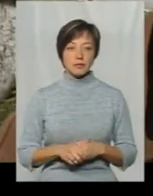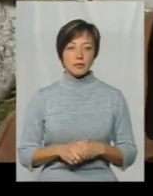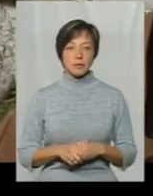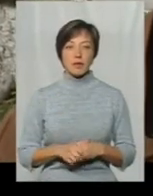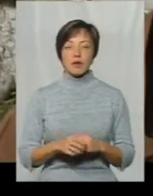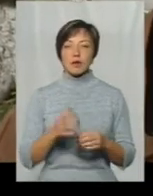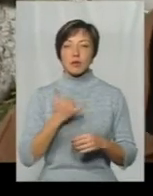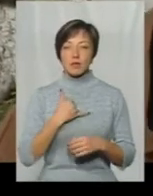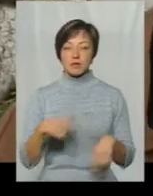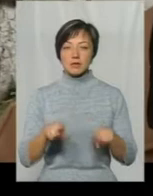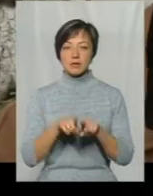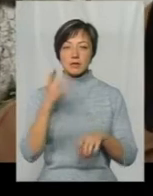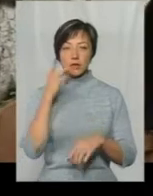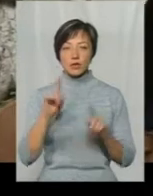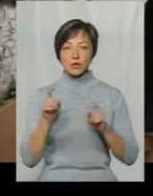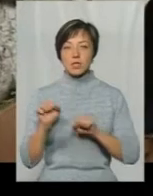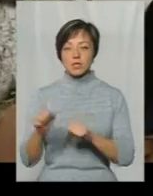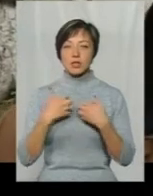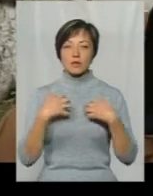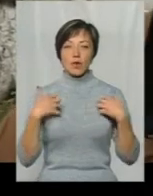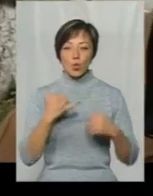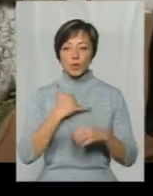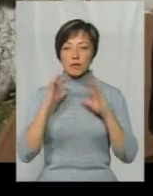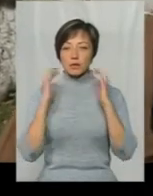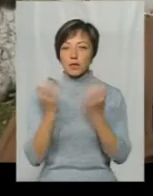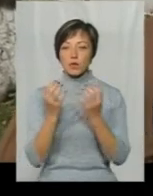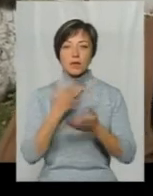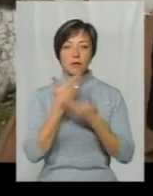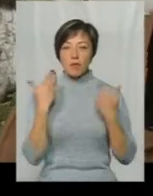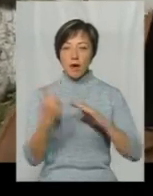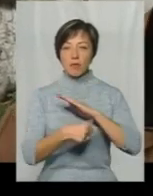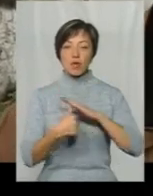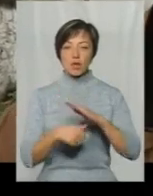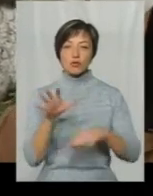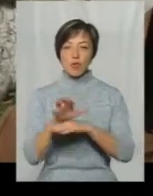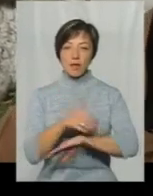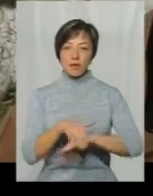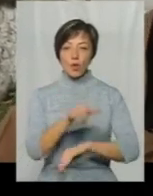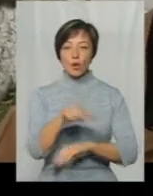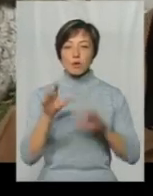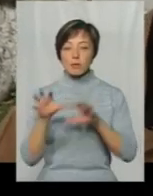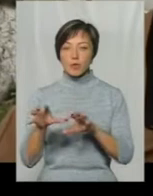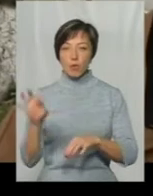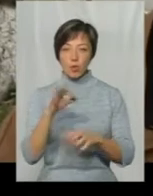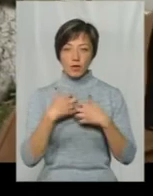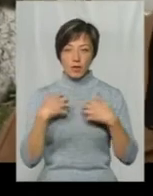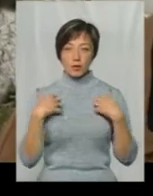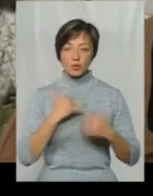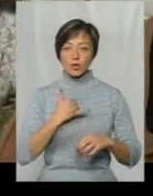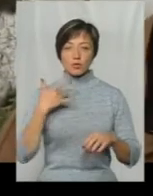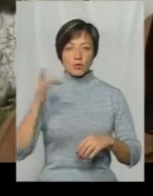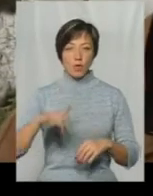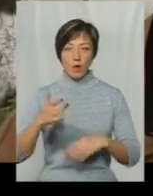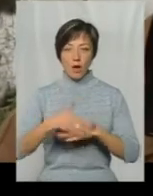Так як у нас в Америці дуже захищають тварин, у нас притулки, у нас немає диких собак на вулицях, у нас люди піклуються про тварин У нас це дуже